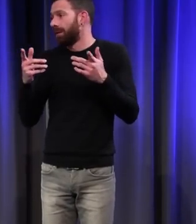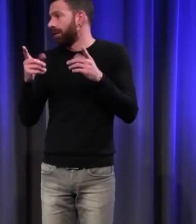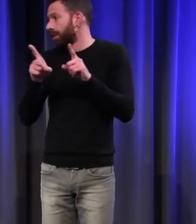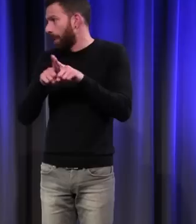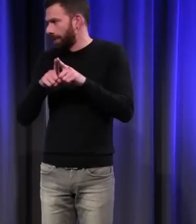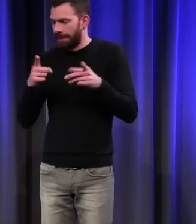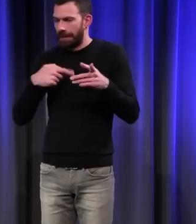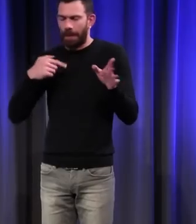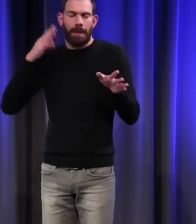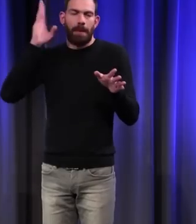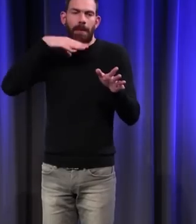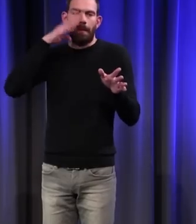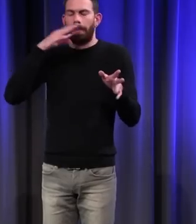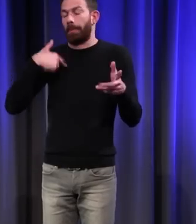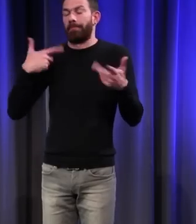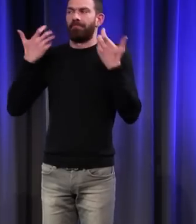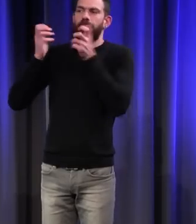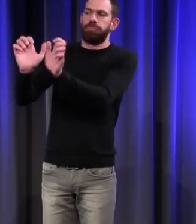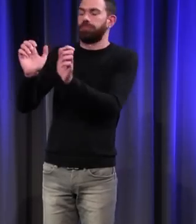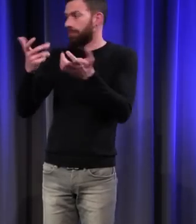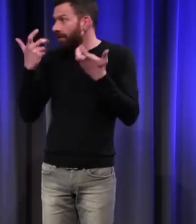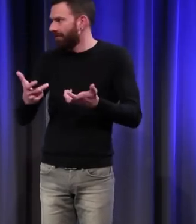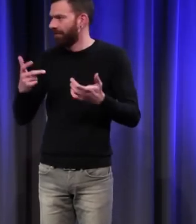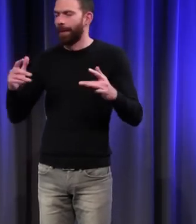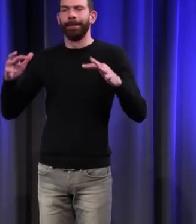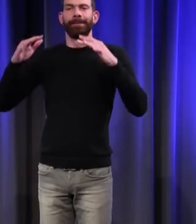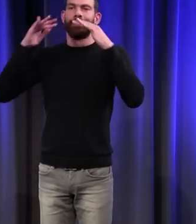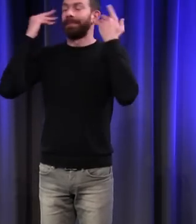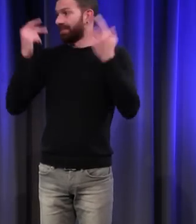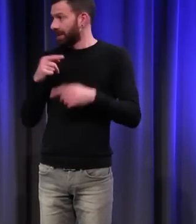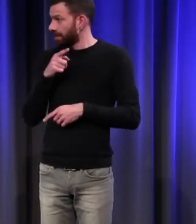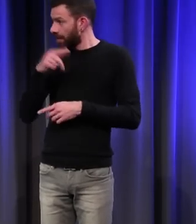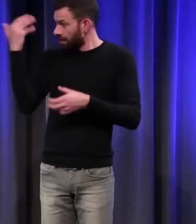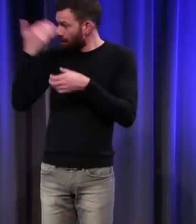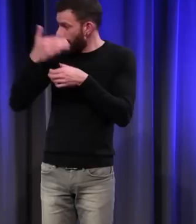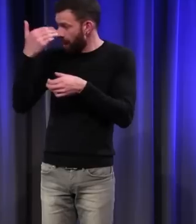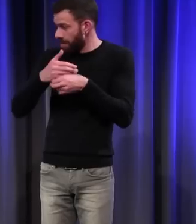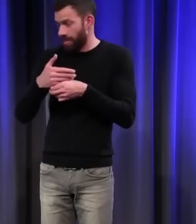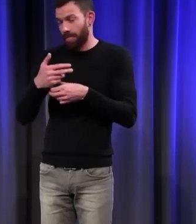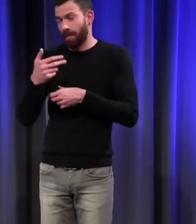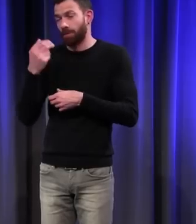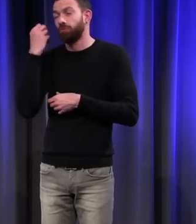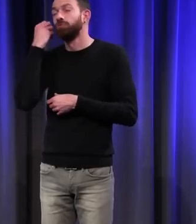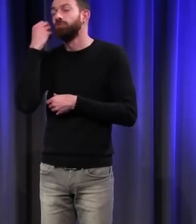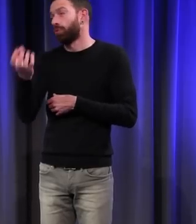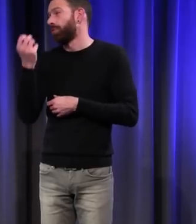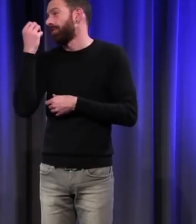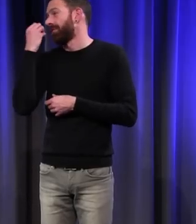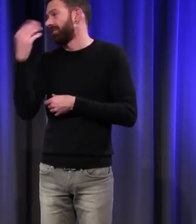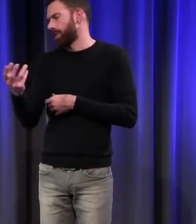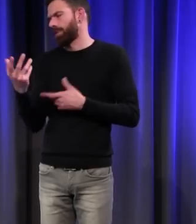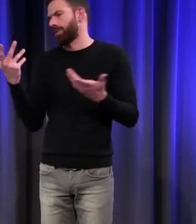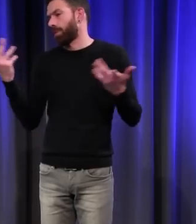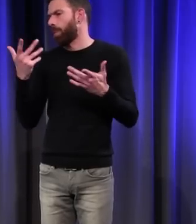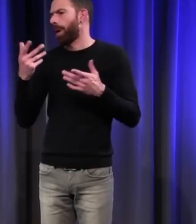les mauvaises odeurs et à sentir bon. Et le Moyen Âge fait un usage immodéré de la menthe.